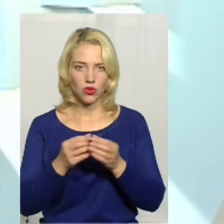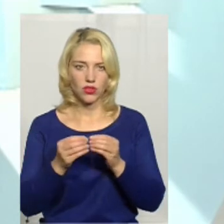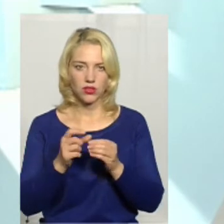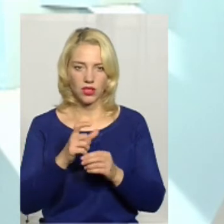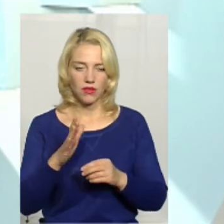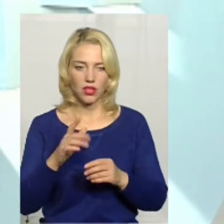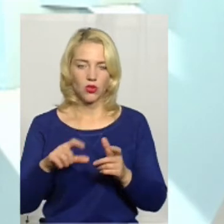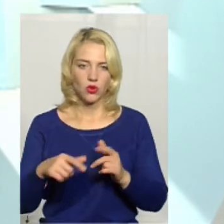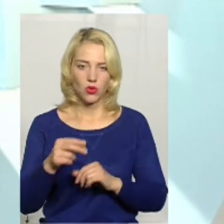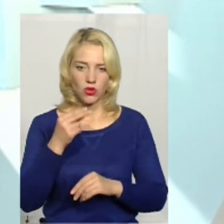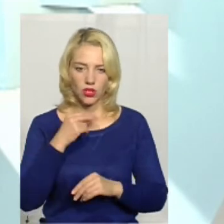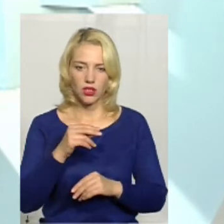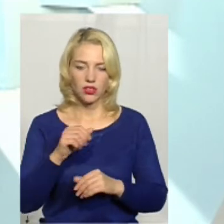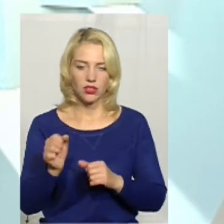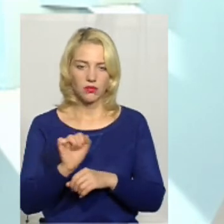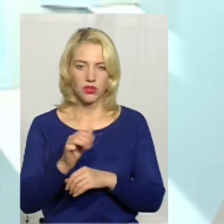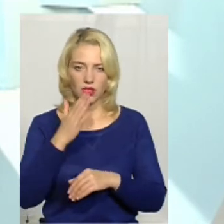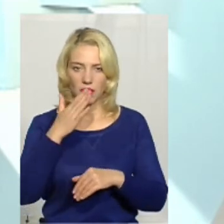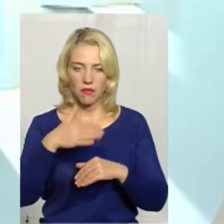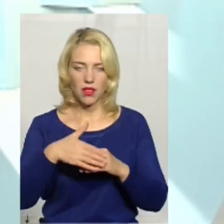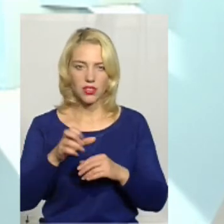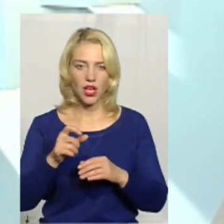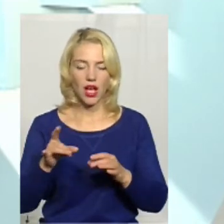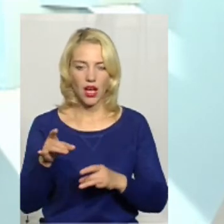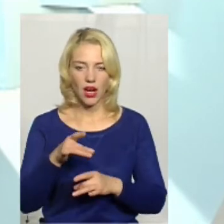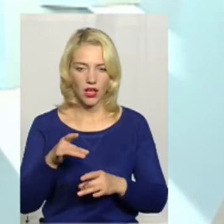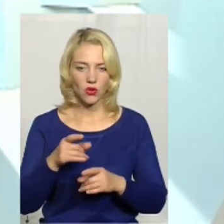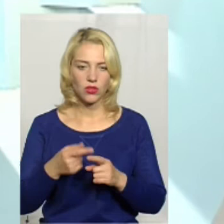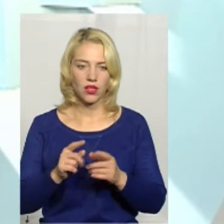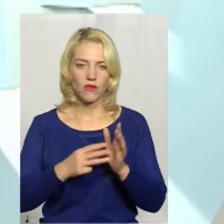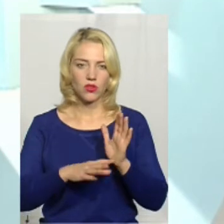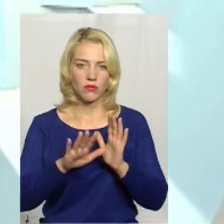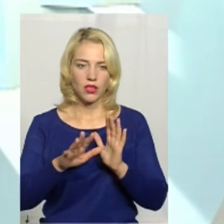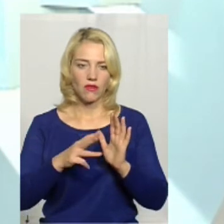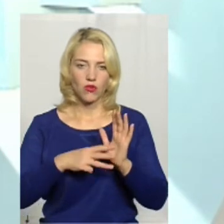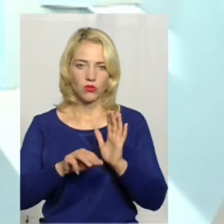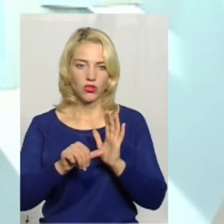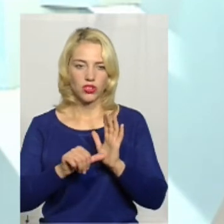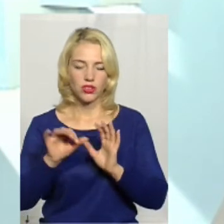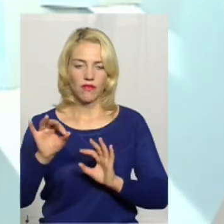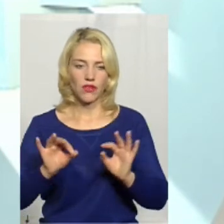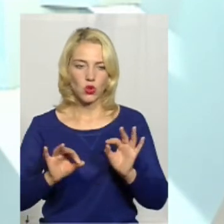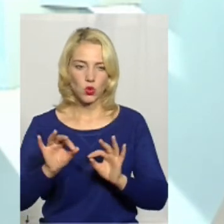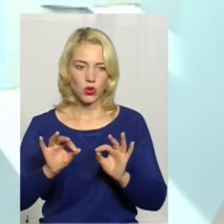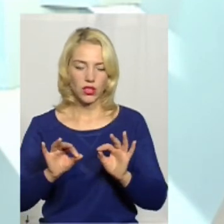Дороги кращі, машини ближче. Тоді, коли в районах ми 85-86%